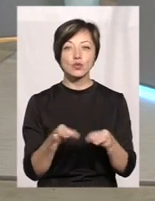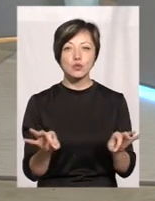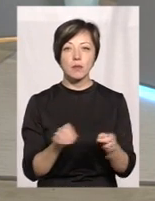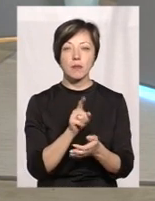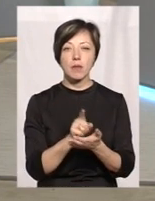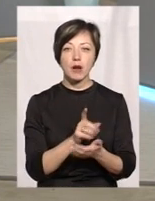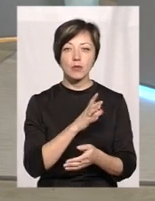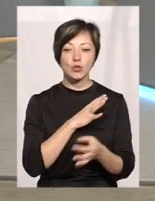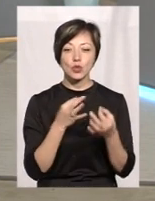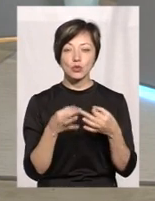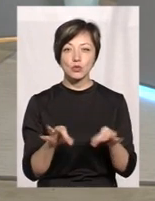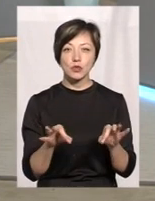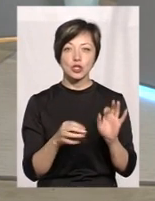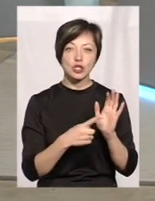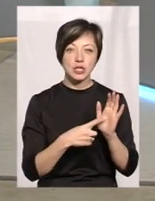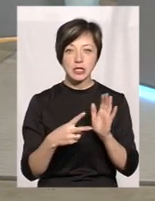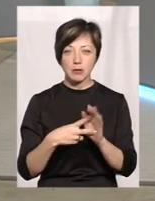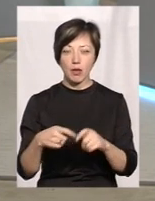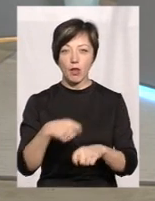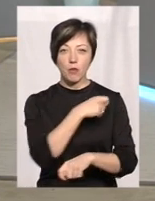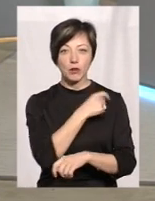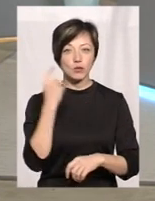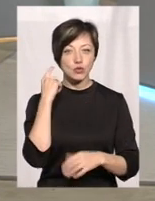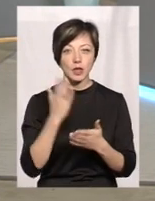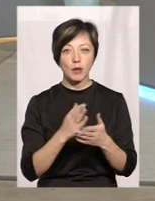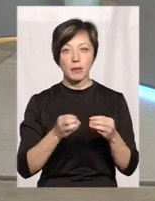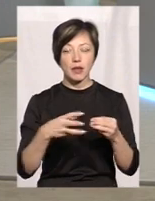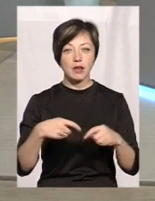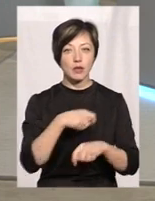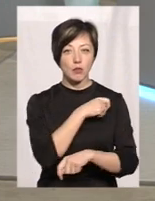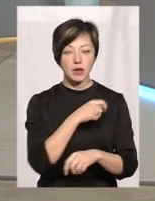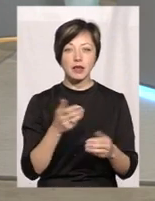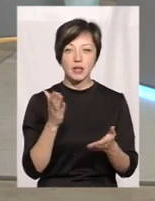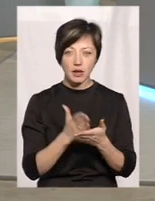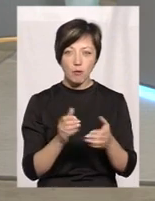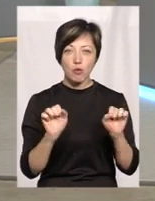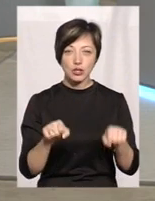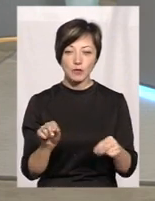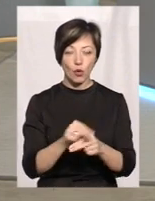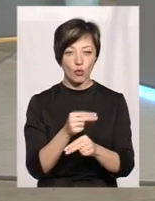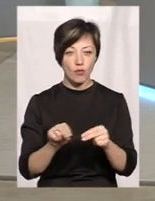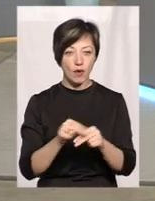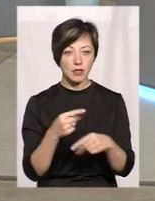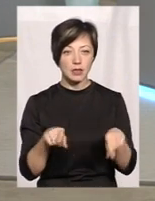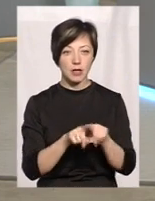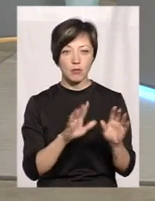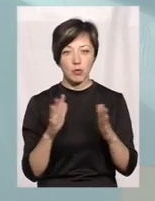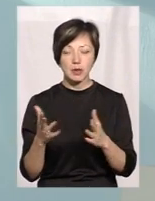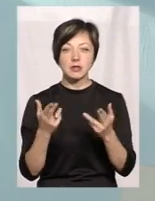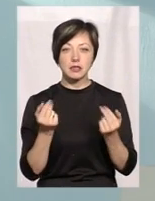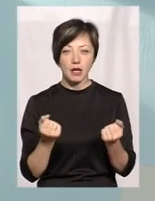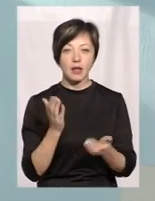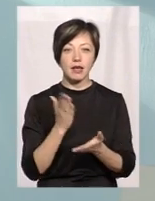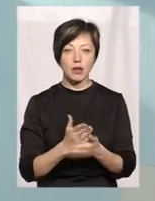має ж бути, доступність 6-7 приблизно кілометрів, тут ми почули, що і 15 є. От є ще можливість керегувати такі моменти? Безумовно,